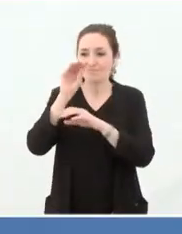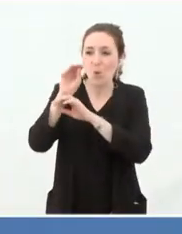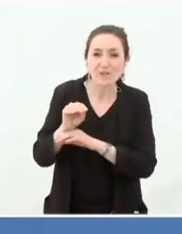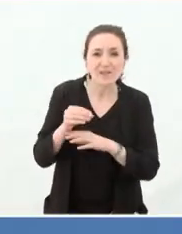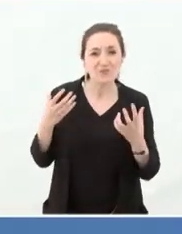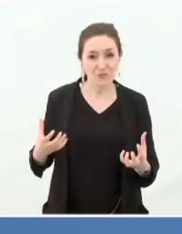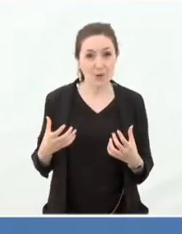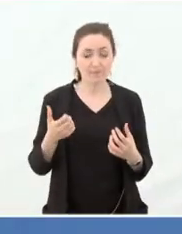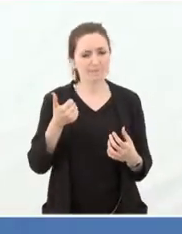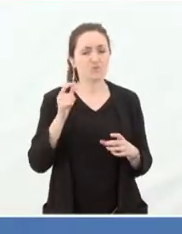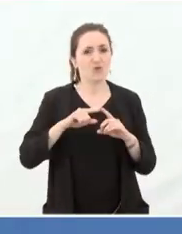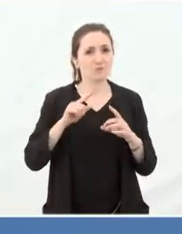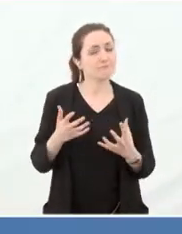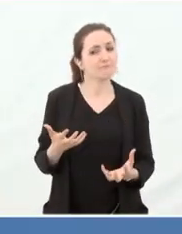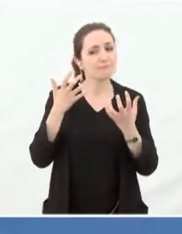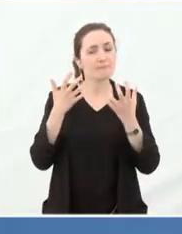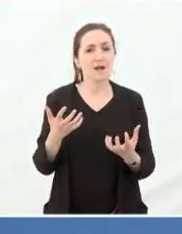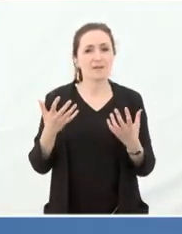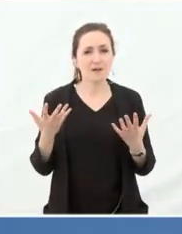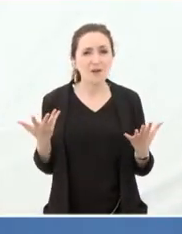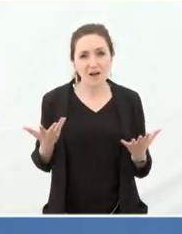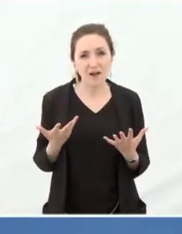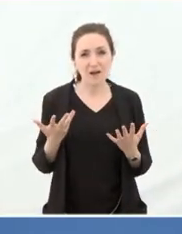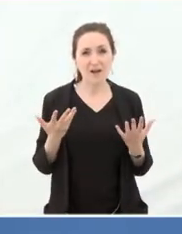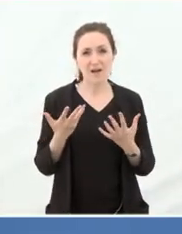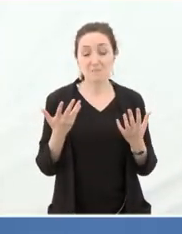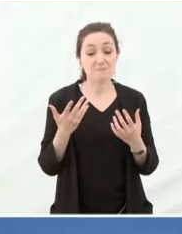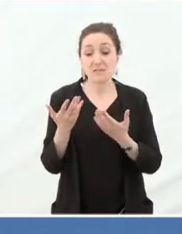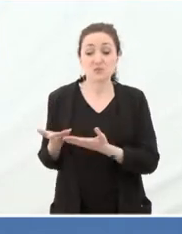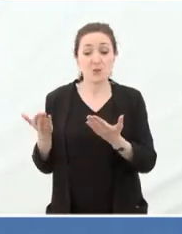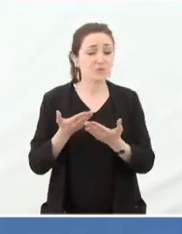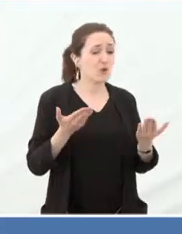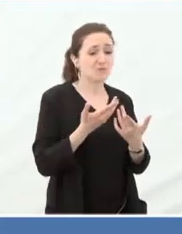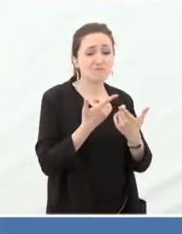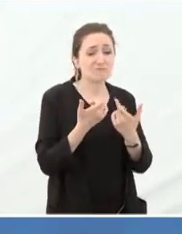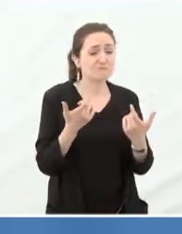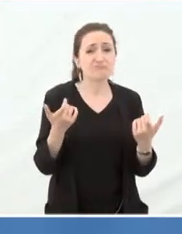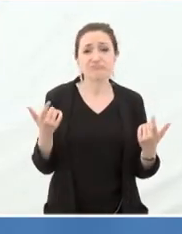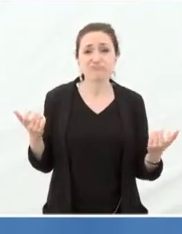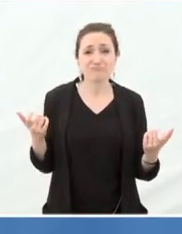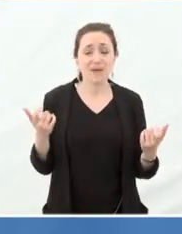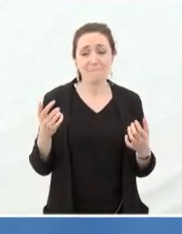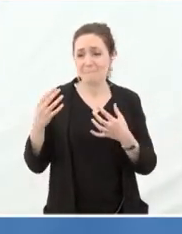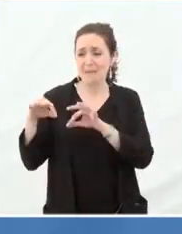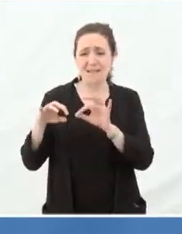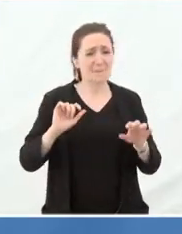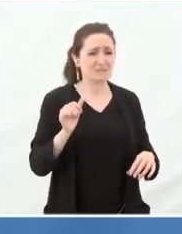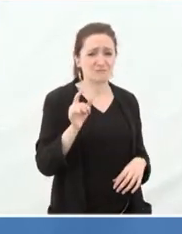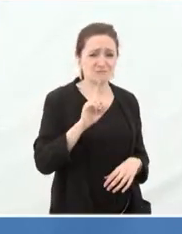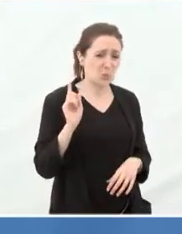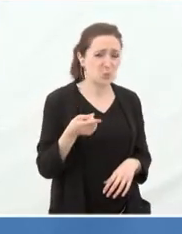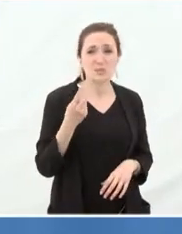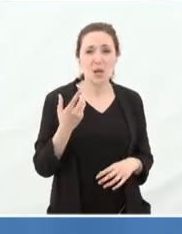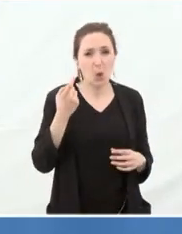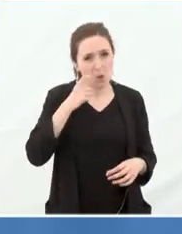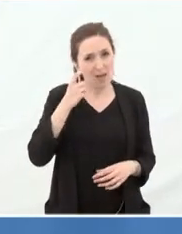Et il a une chose qui me frappe, qui nous frappe à nous, c'est que dans quelles que soient les situations aujourd'hui, quasiment dans presque tous les pays, aujourd'hui on voit